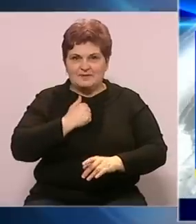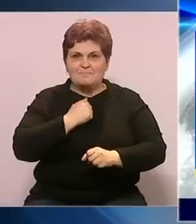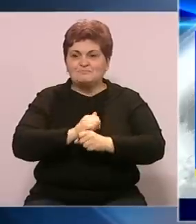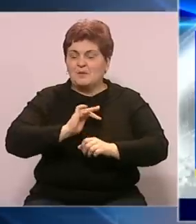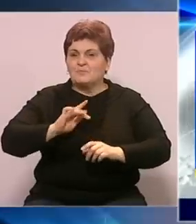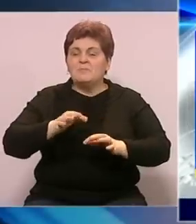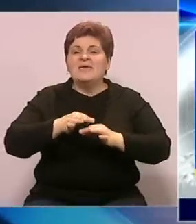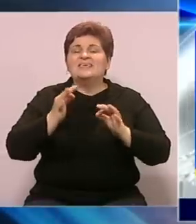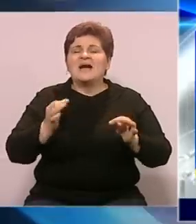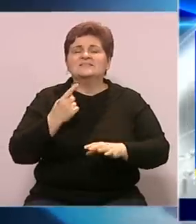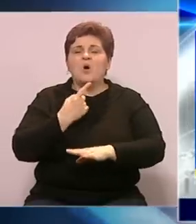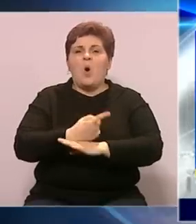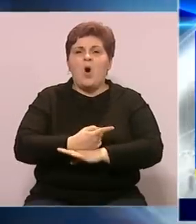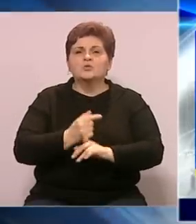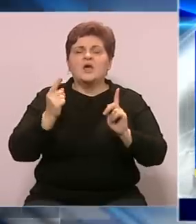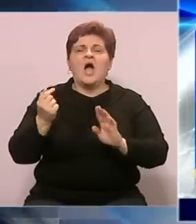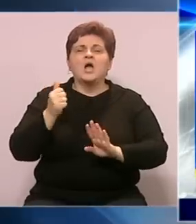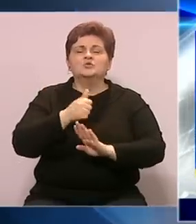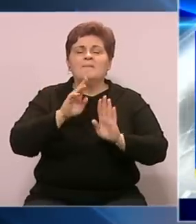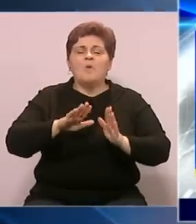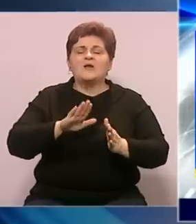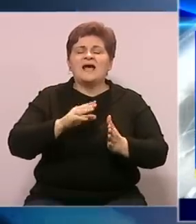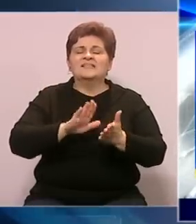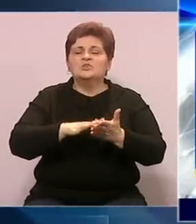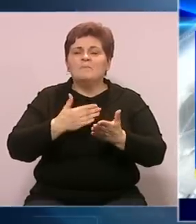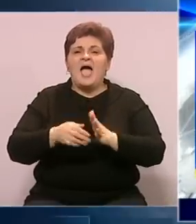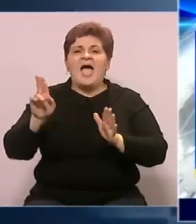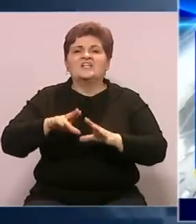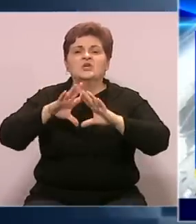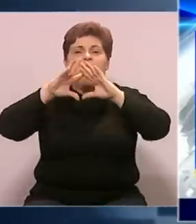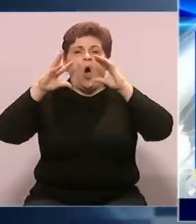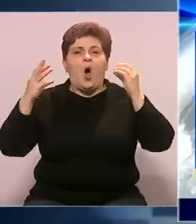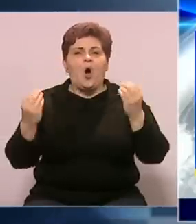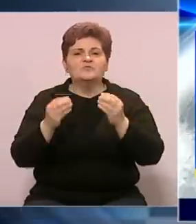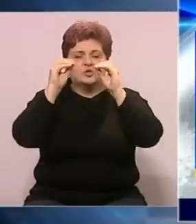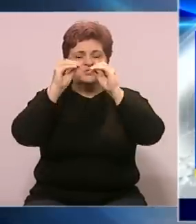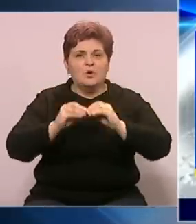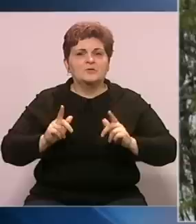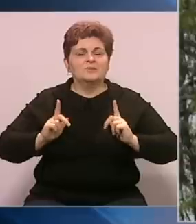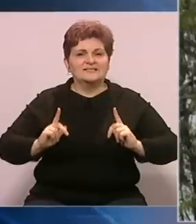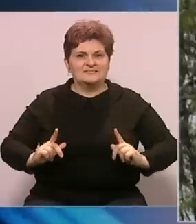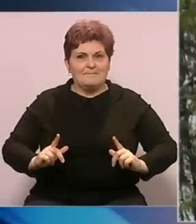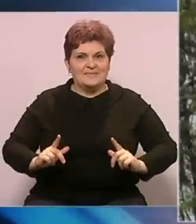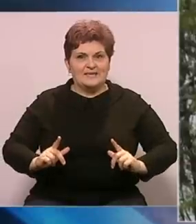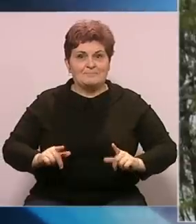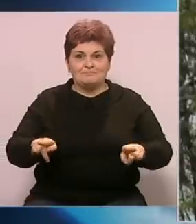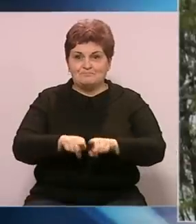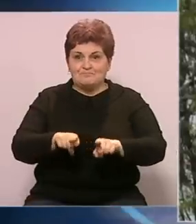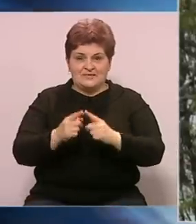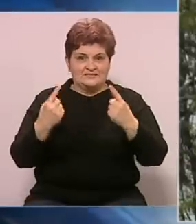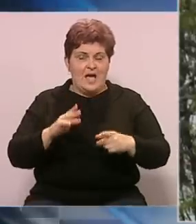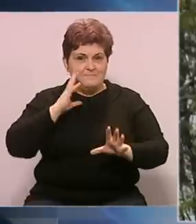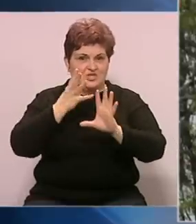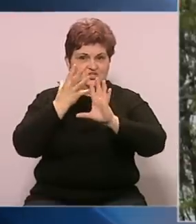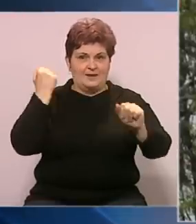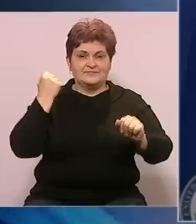protivno jasnim odlukama Ustavnog suda mora se tumačiti kao kršenje opšteg okvirnog sporazuma za mir. Sličnog stava je i Američka